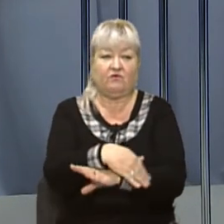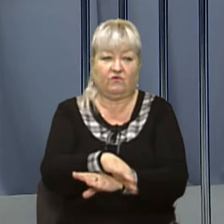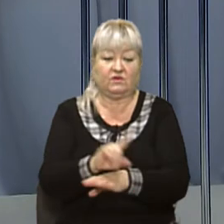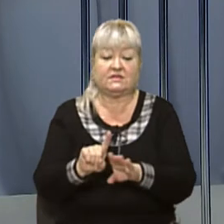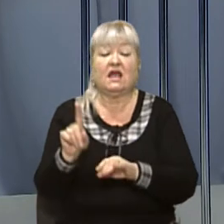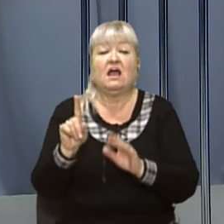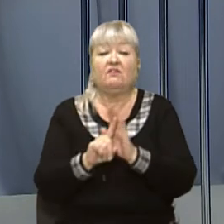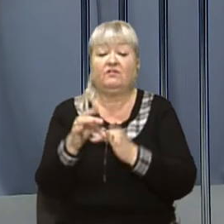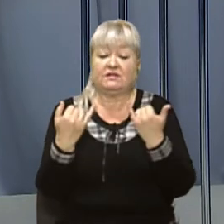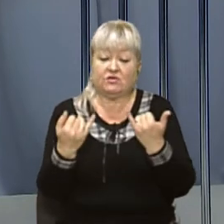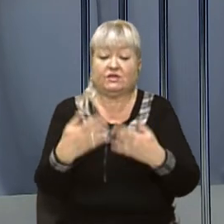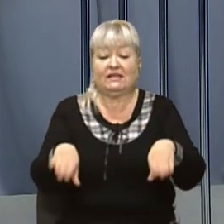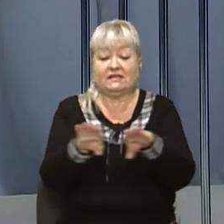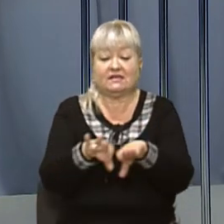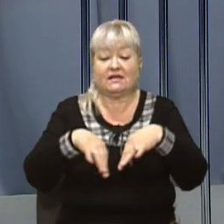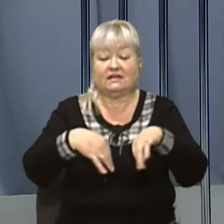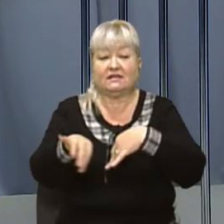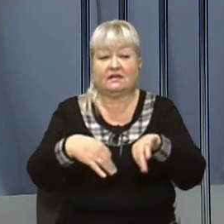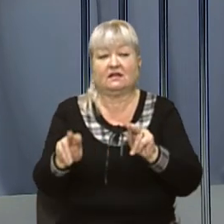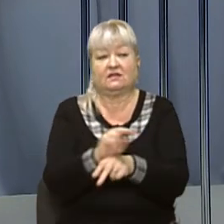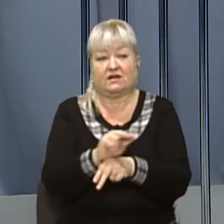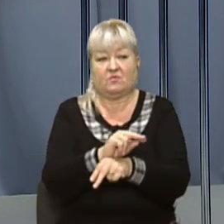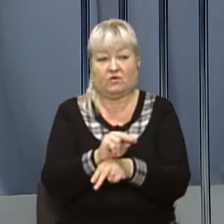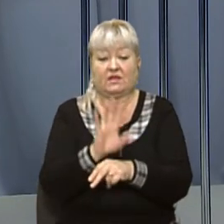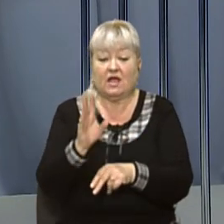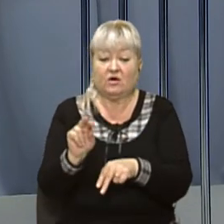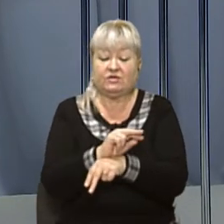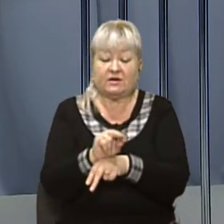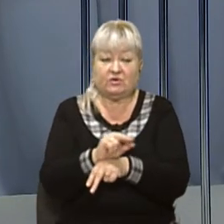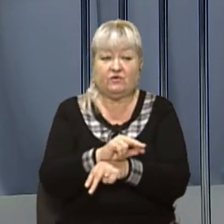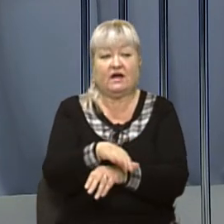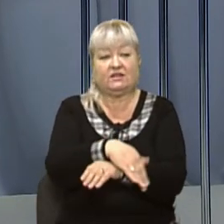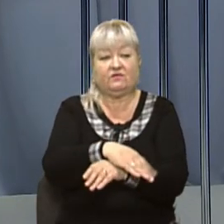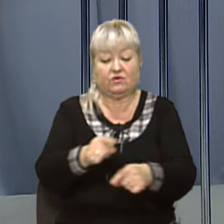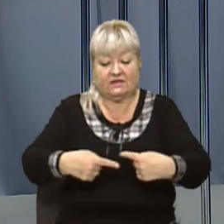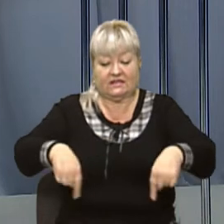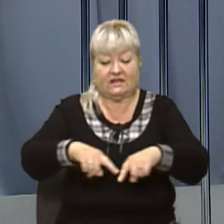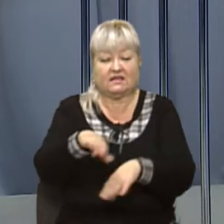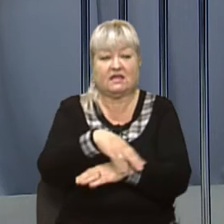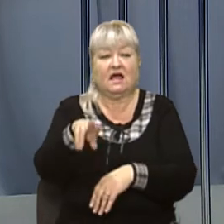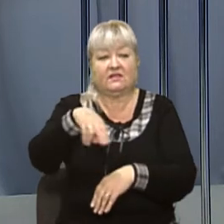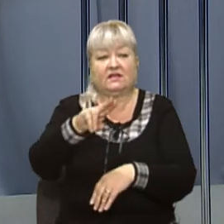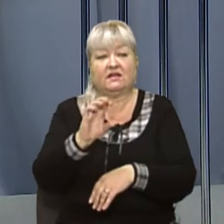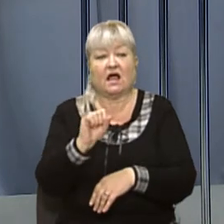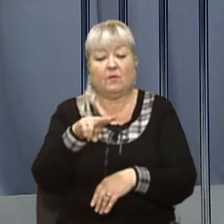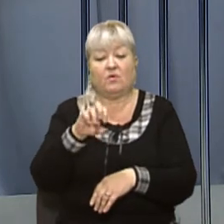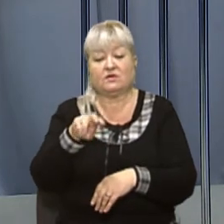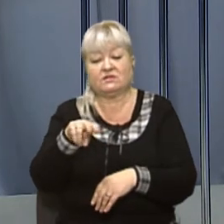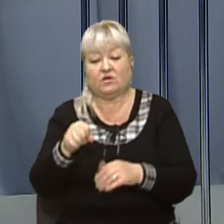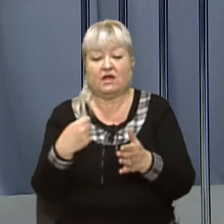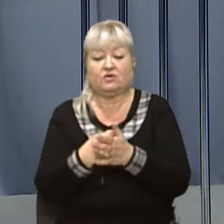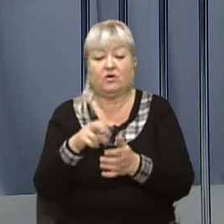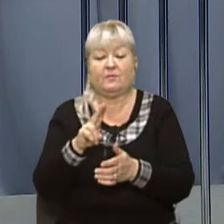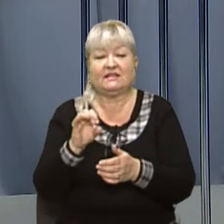Відсьогодні її закрили для приїжду транспорту на ремонт. Ремонтуватимуть вулицю Курмановича на ділянці від вулиці Данила Апостола до вулиці П